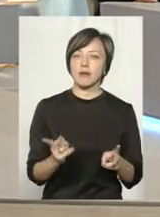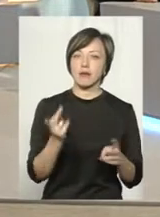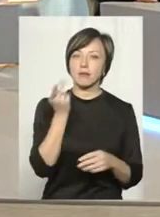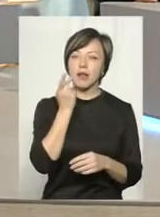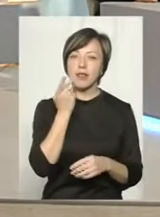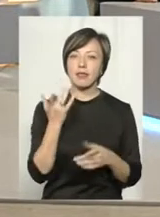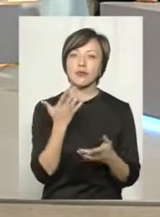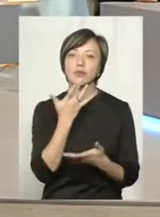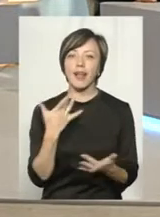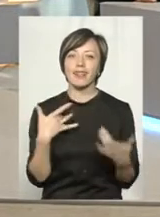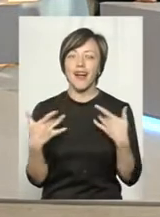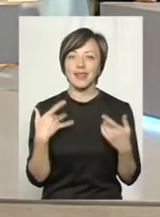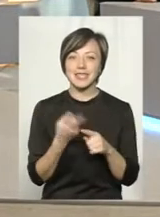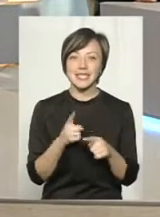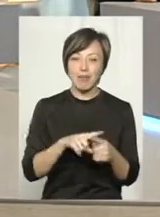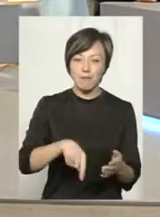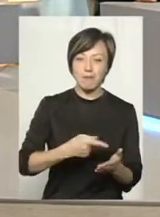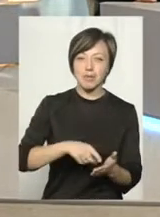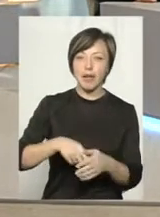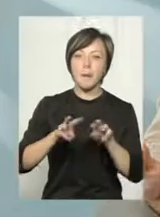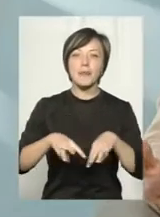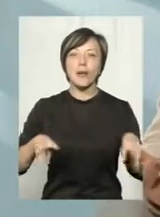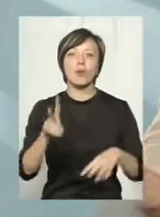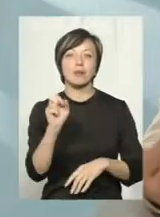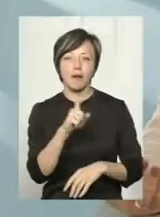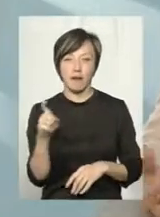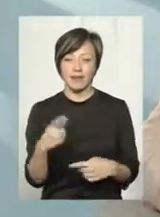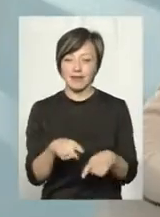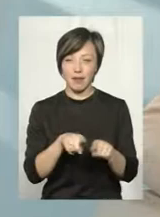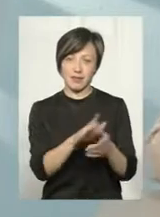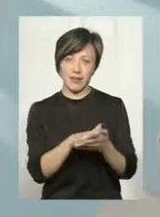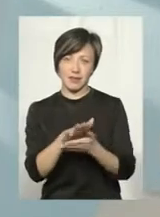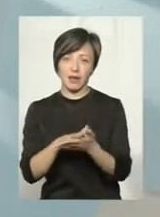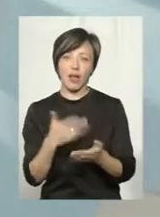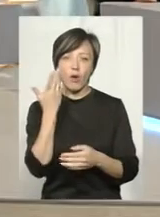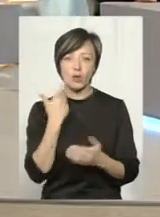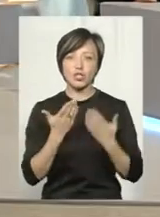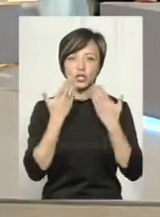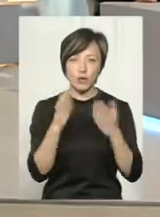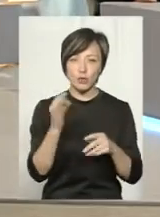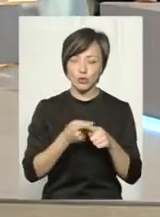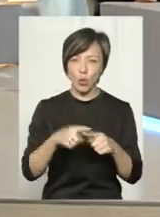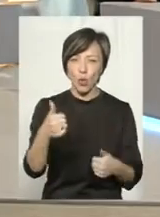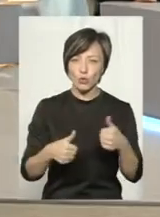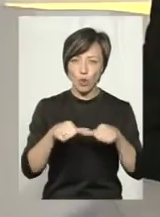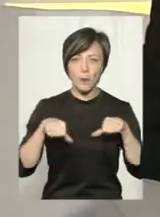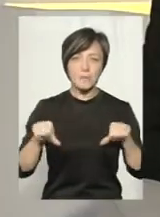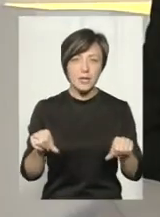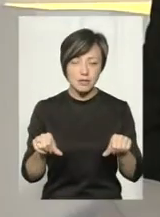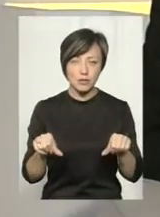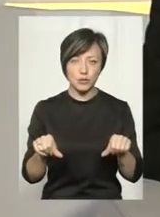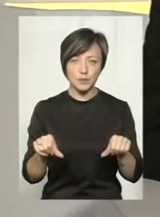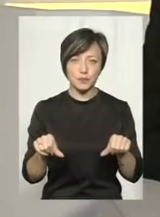національні театри – це в містах, мільйонниках. І так далі, і так далі. Я, коли читаю про цю конкурсну комісію,